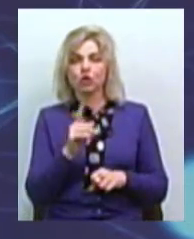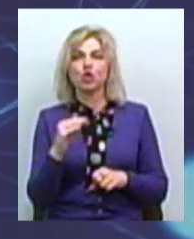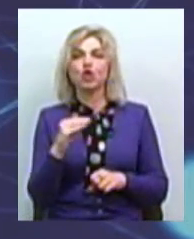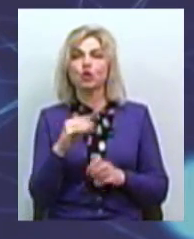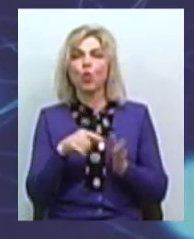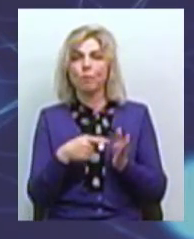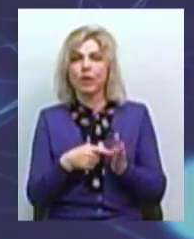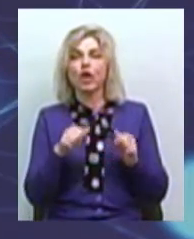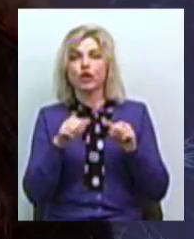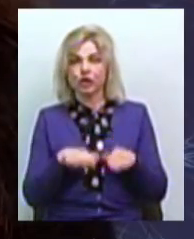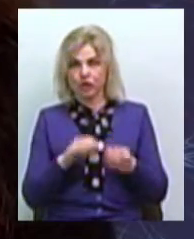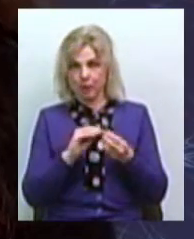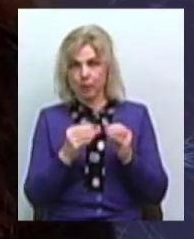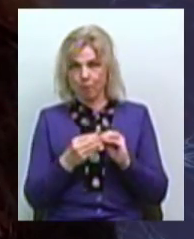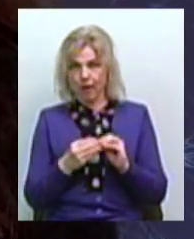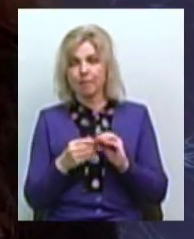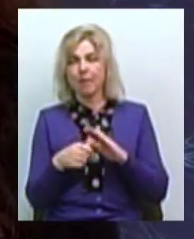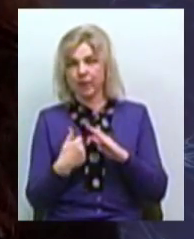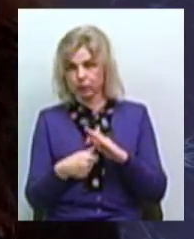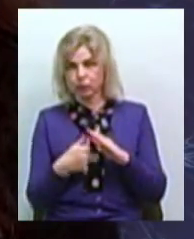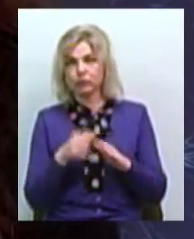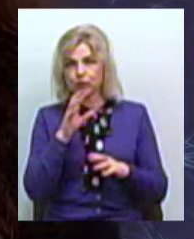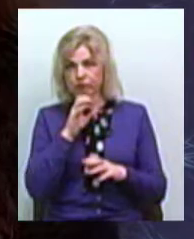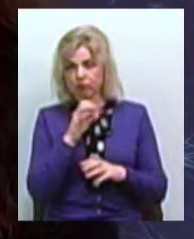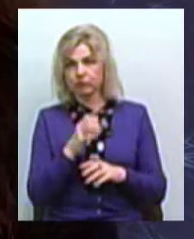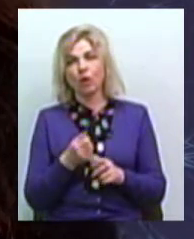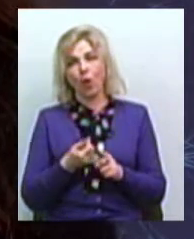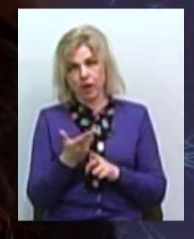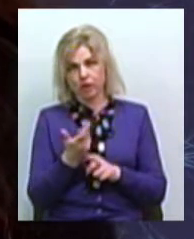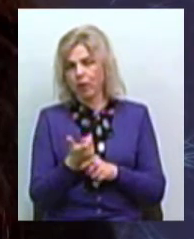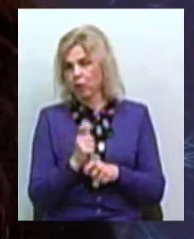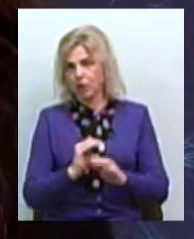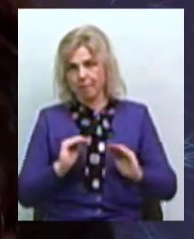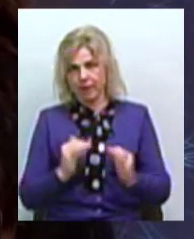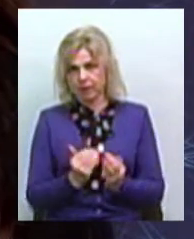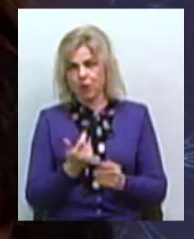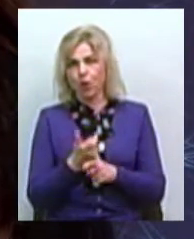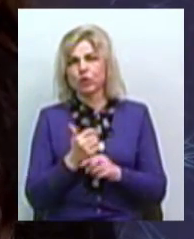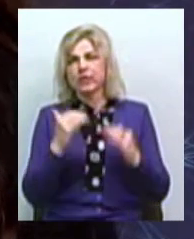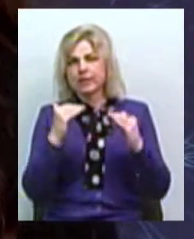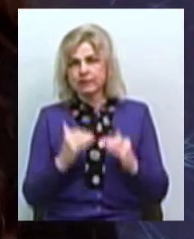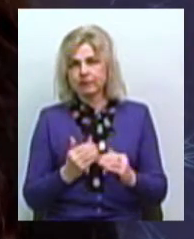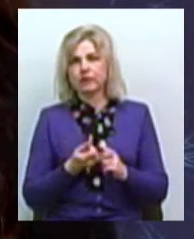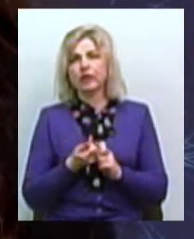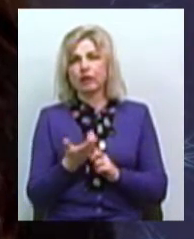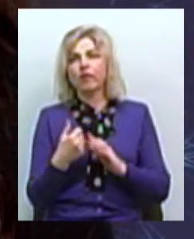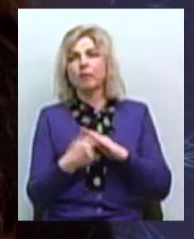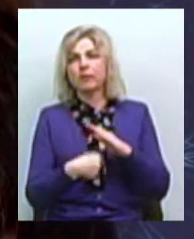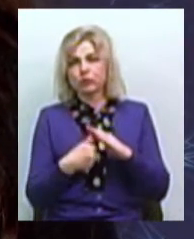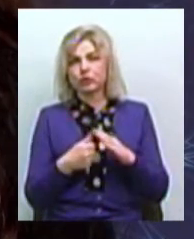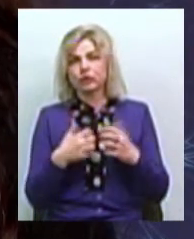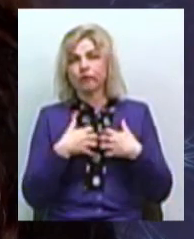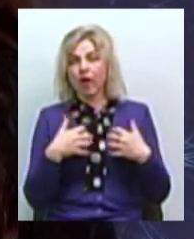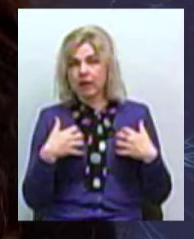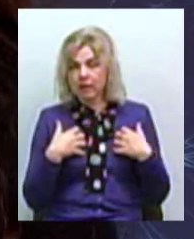проблему безпритульних тварин? Кількість дуже значно зменшилася, дуже сильно знизилися показники кількості безпритульних тварин,